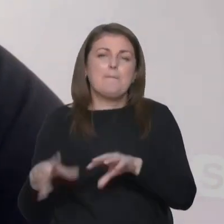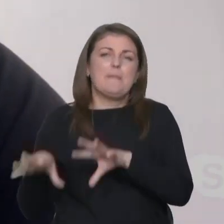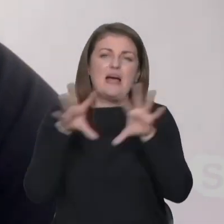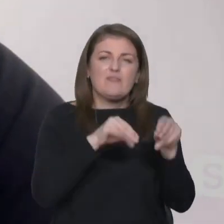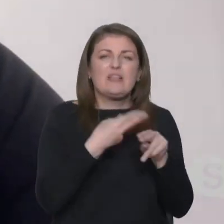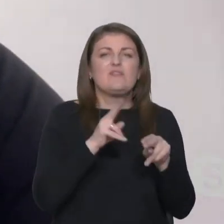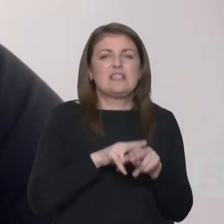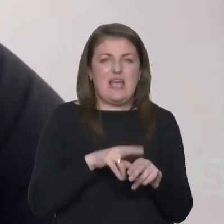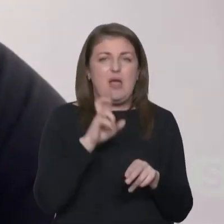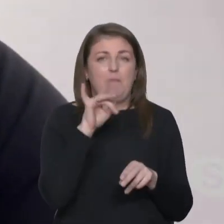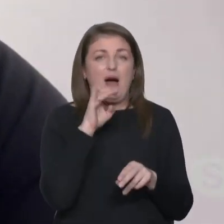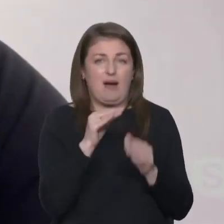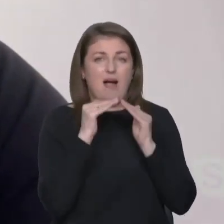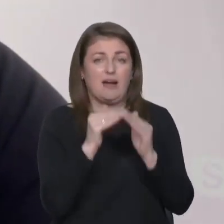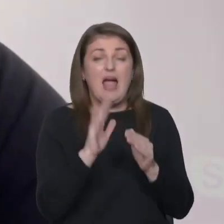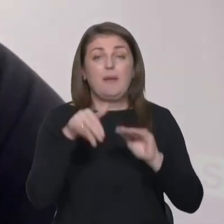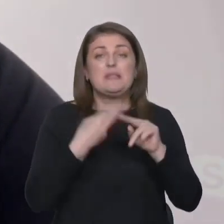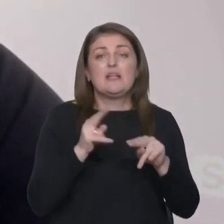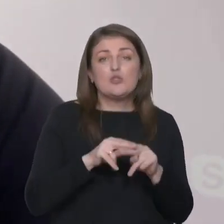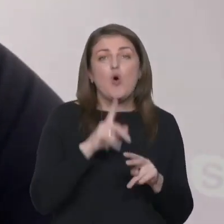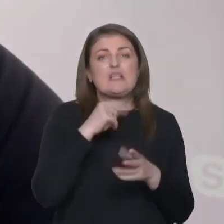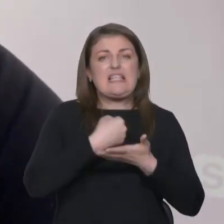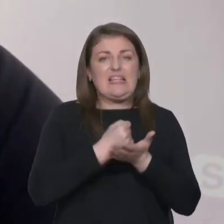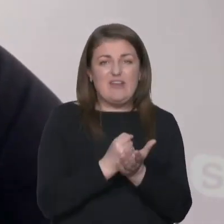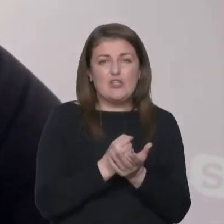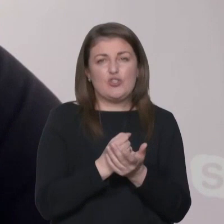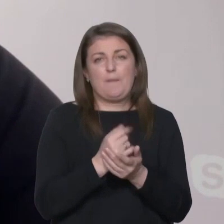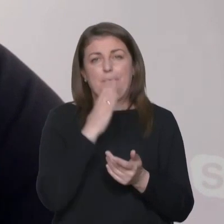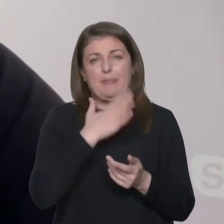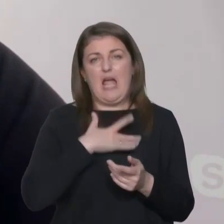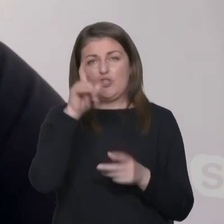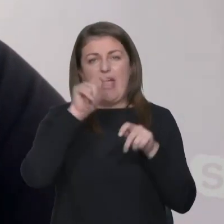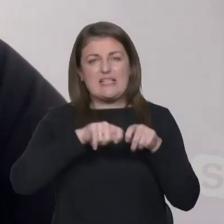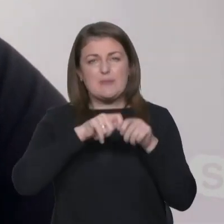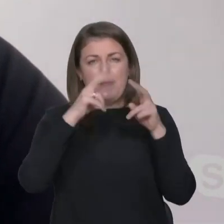барак, І після цього, за твердженням наших експертів,